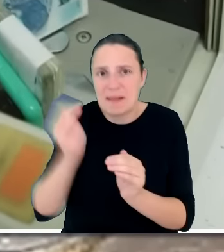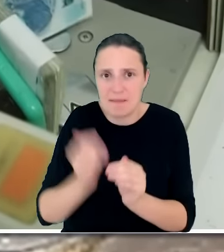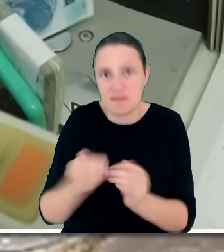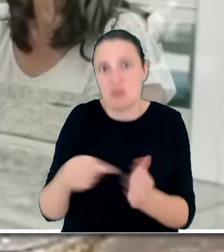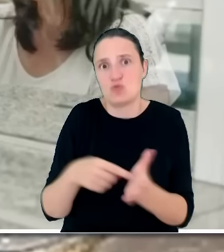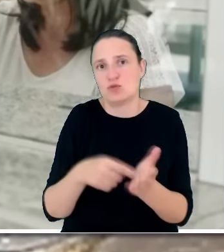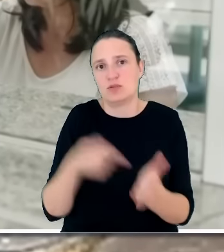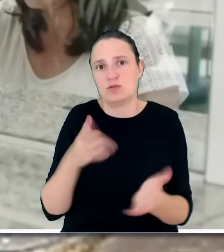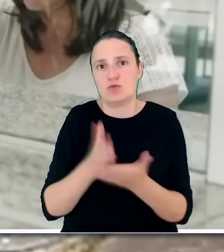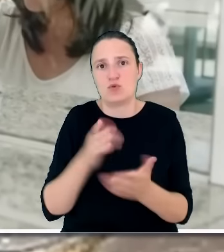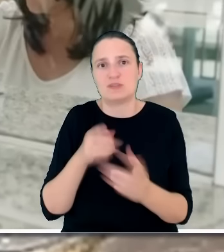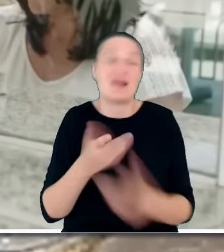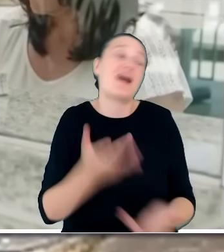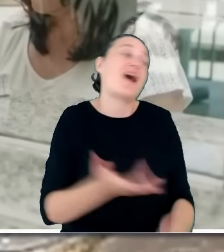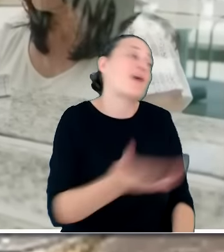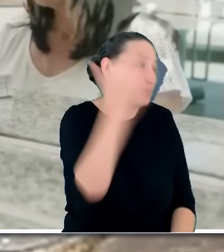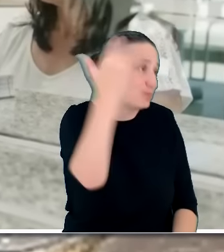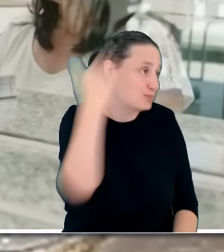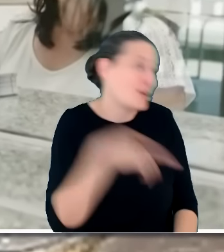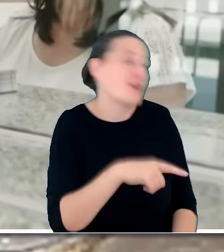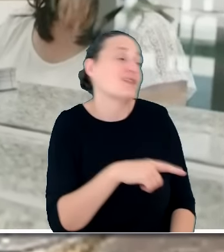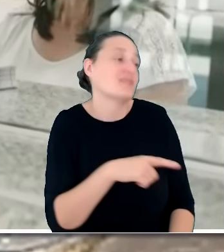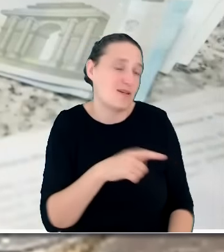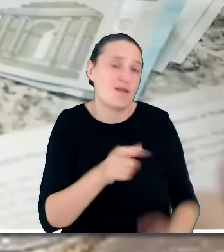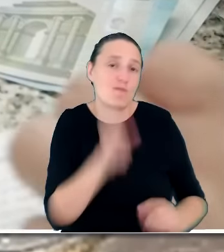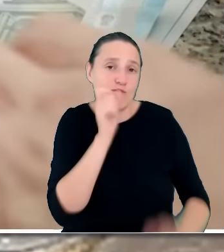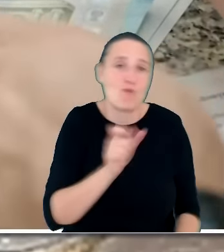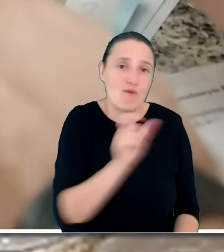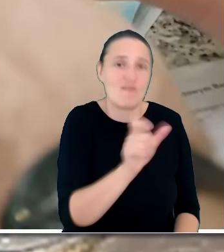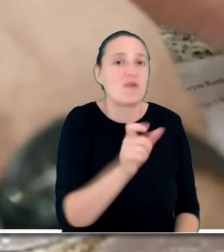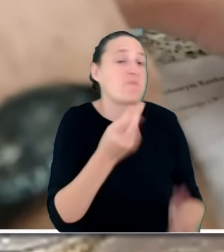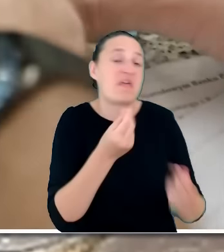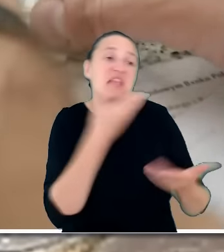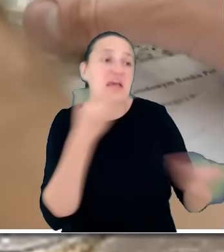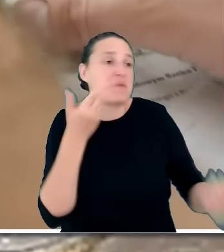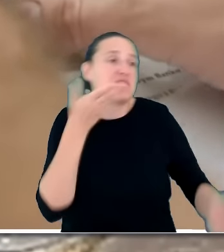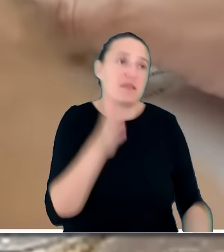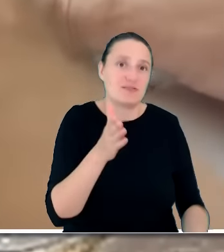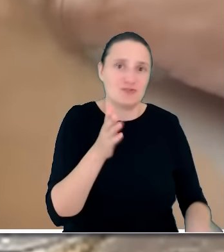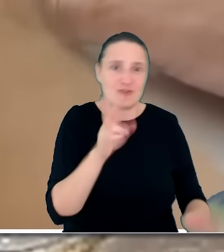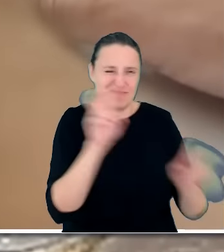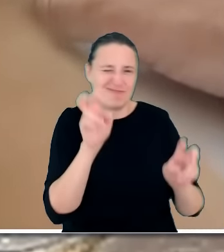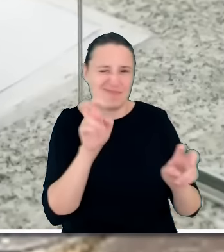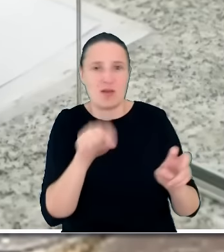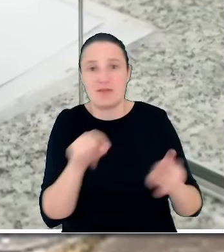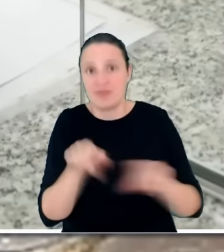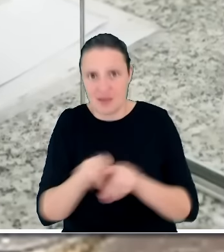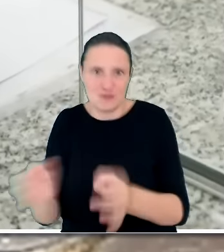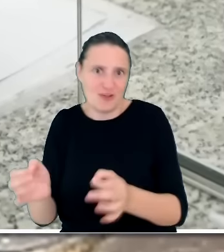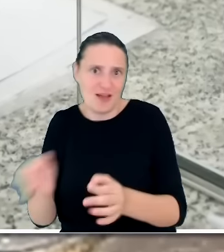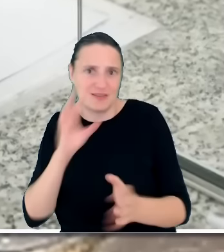klasyczne już słowa pieniędzy nie ma i nie będzie. Zdaje się, że to jest też jedno z haseł towarzyszących